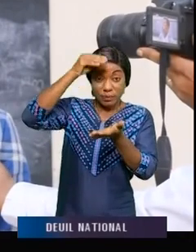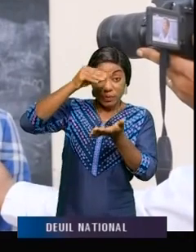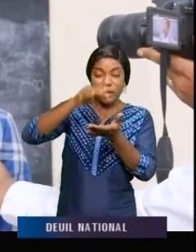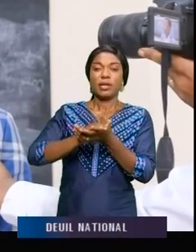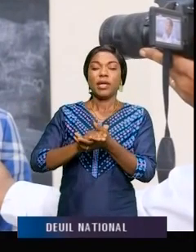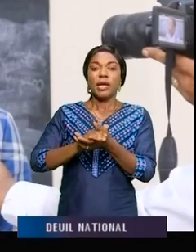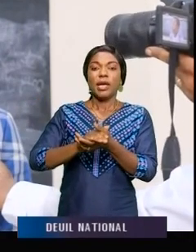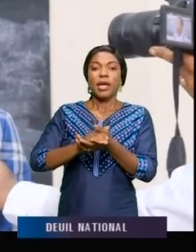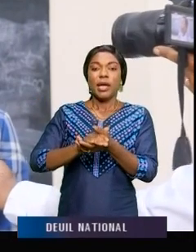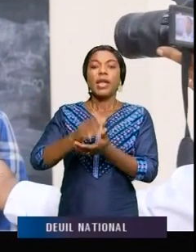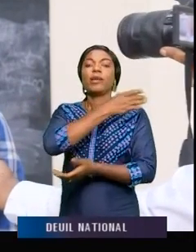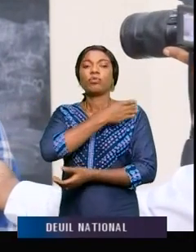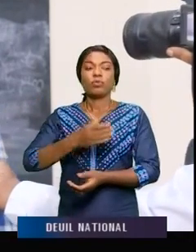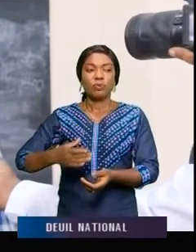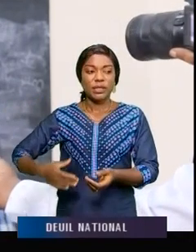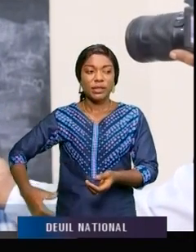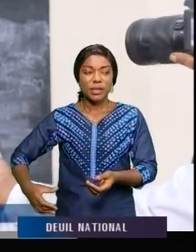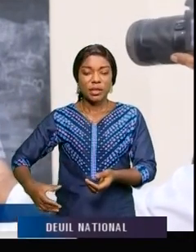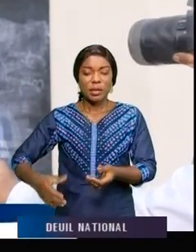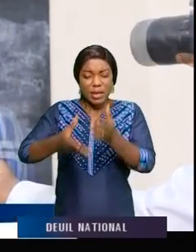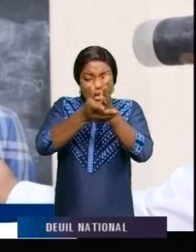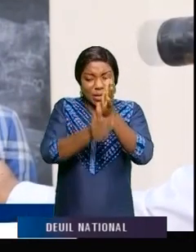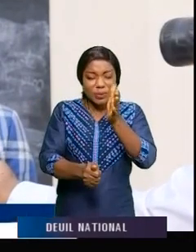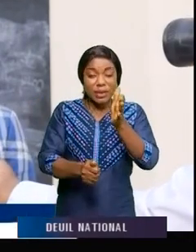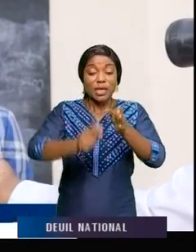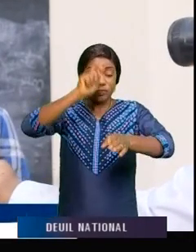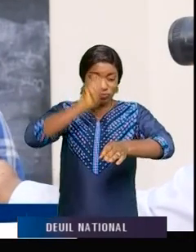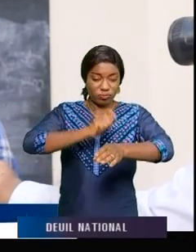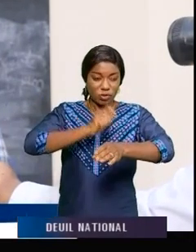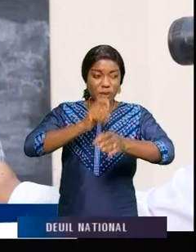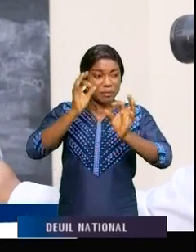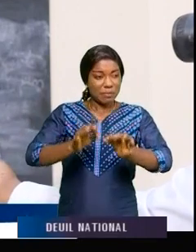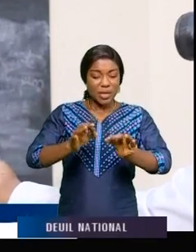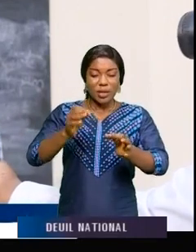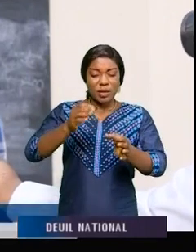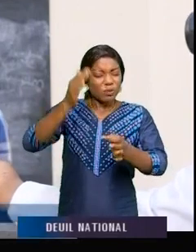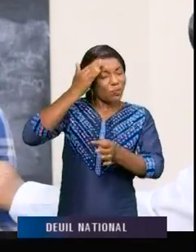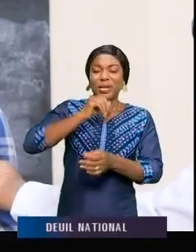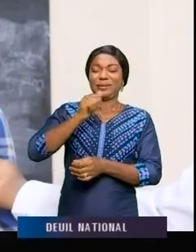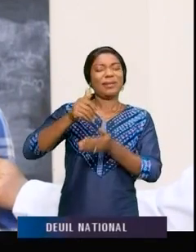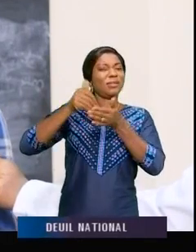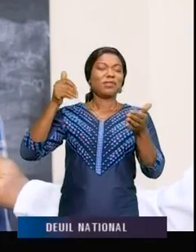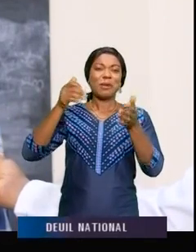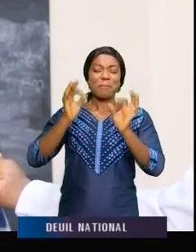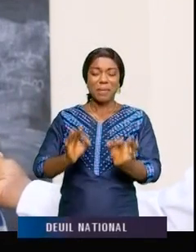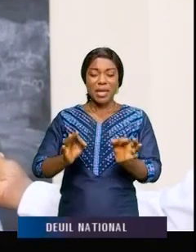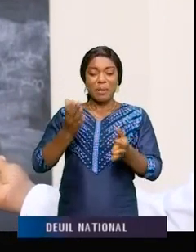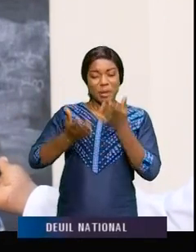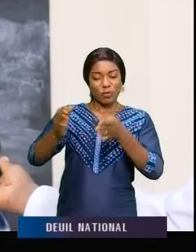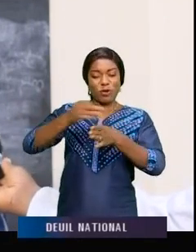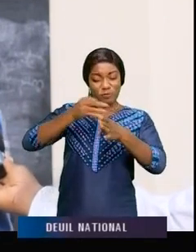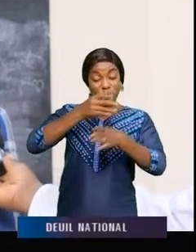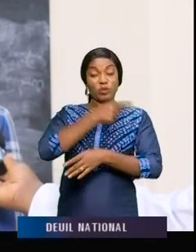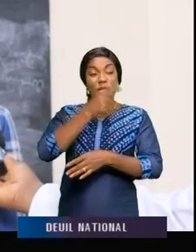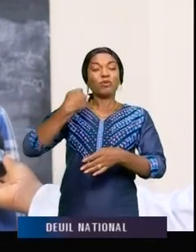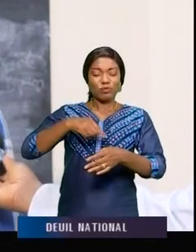bourgoumestres était par sa qualité OPJ, mais jusque-là, n avait pas un contenu. Mais à travers cette formation, on a aujourd'hui